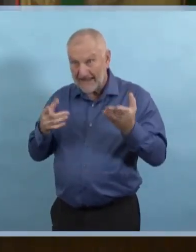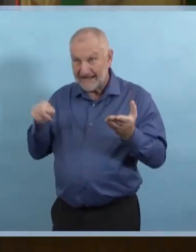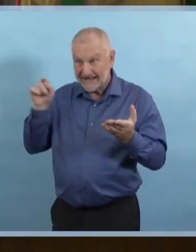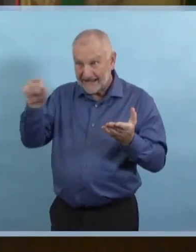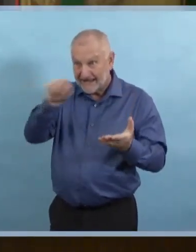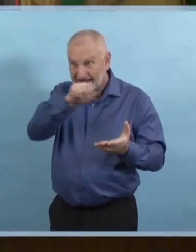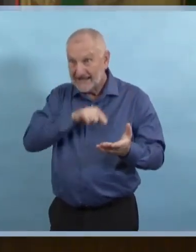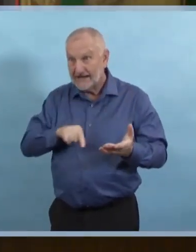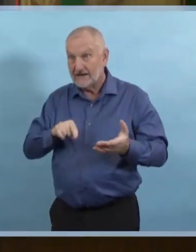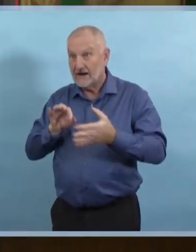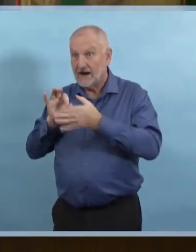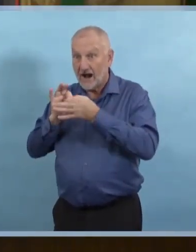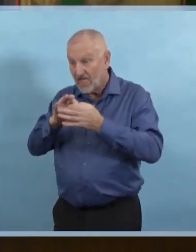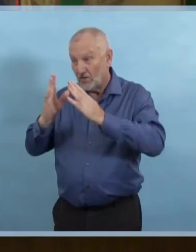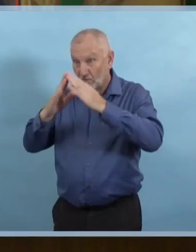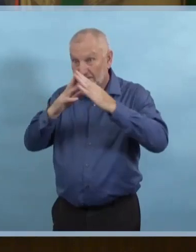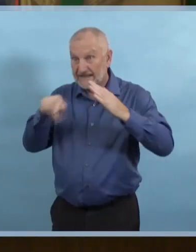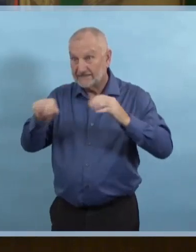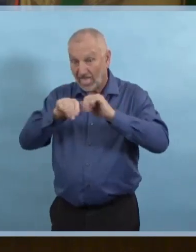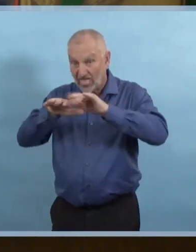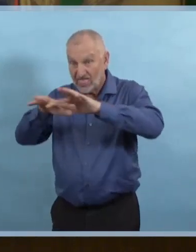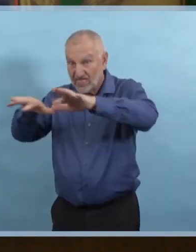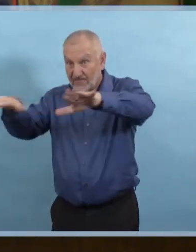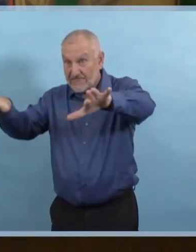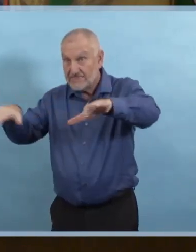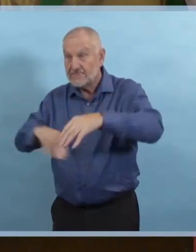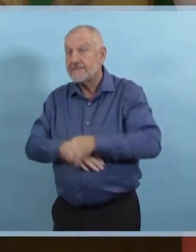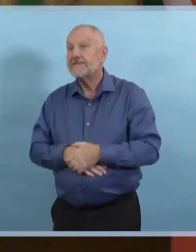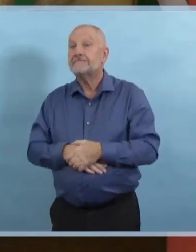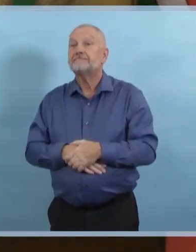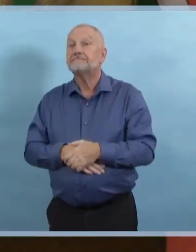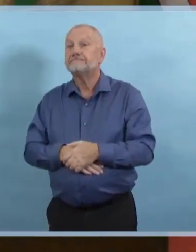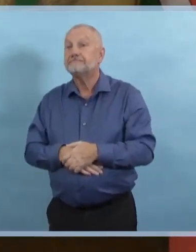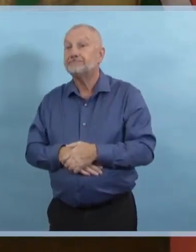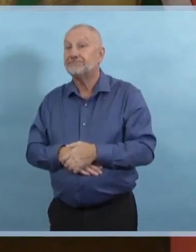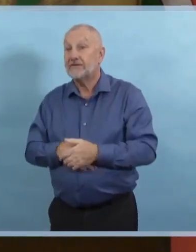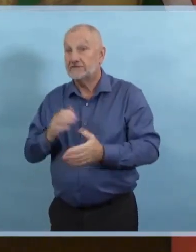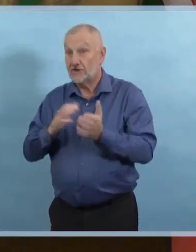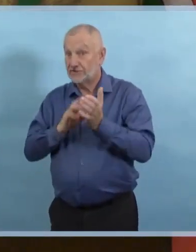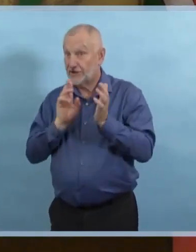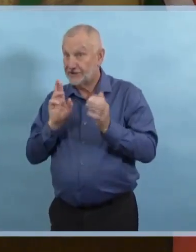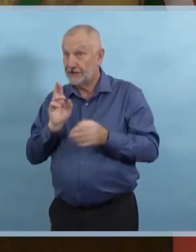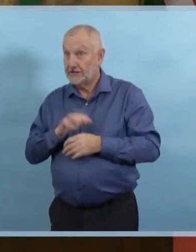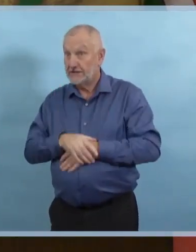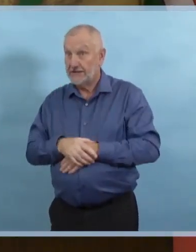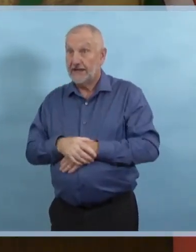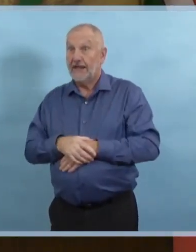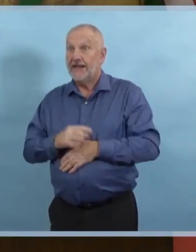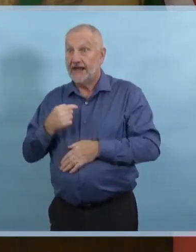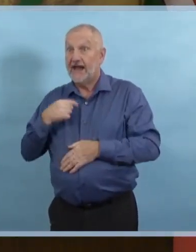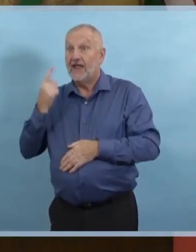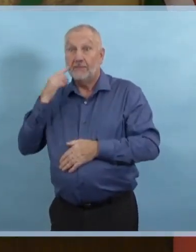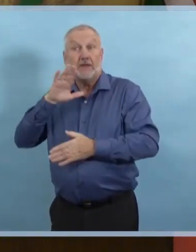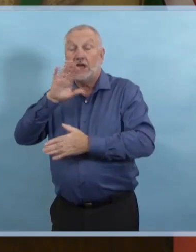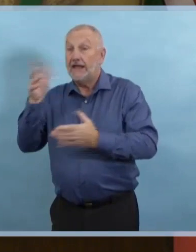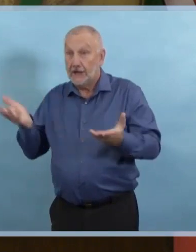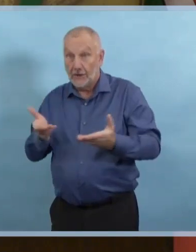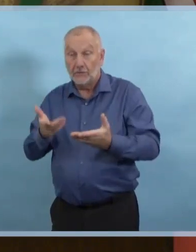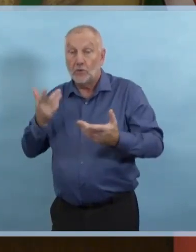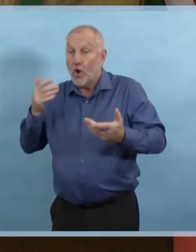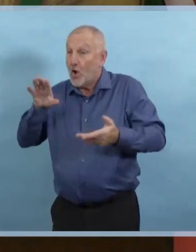pour améliorer la santé et protéger la sécurité des Manitobains. Alors, lorsque nous voyons des gens qui font ce genre de choses, qui mettent les Manitobains à risque,